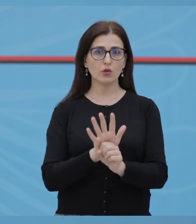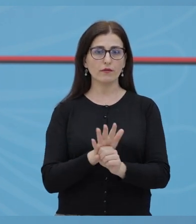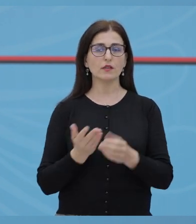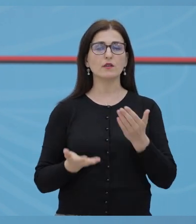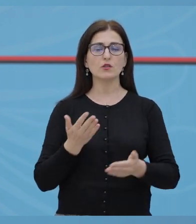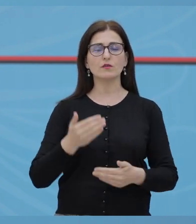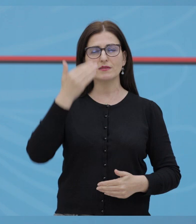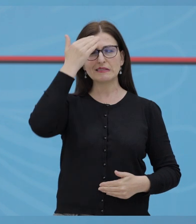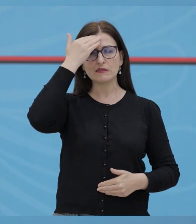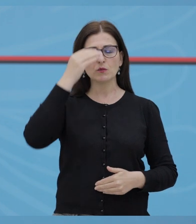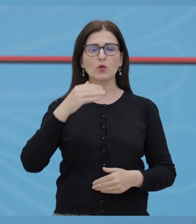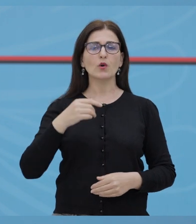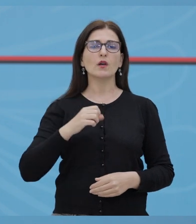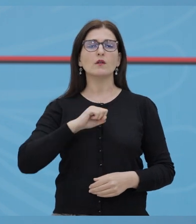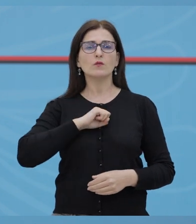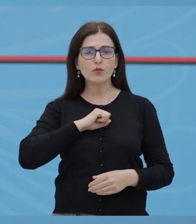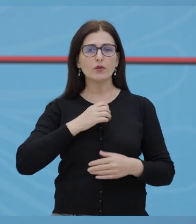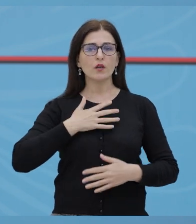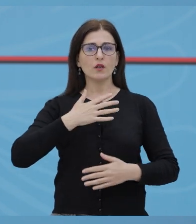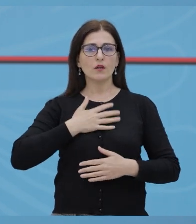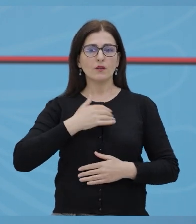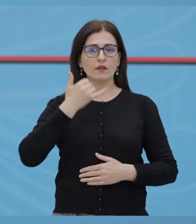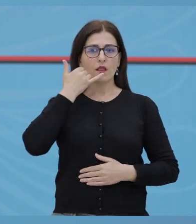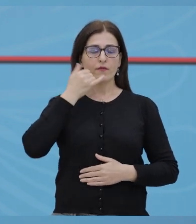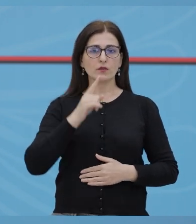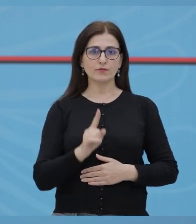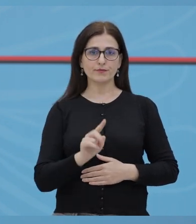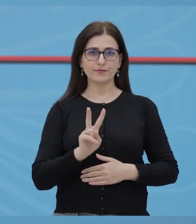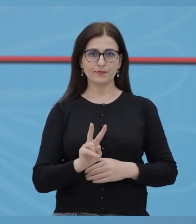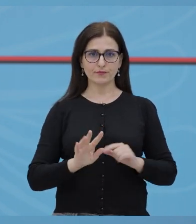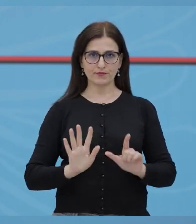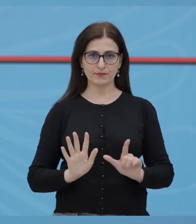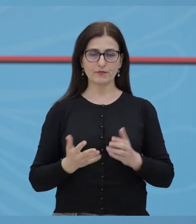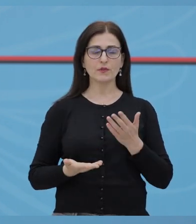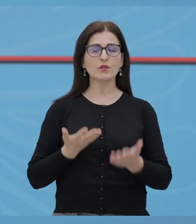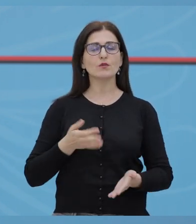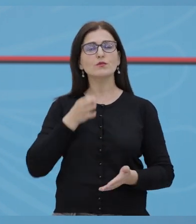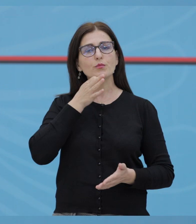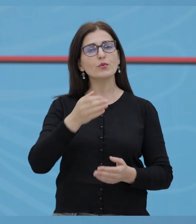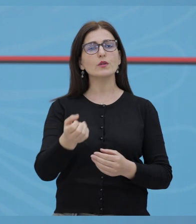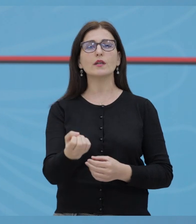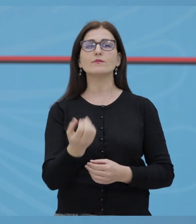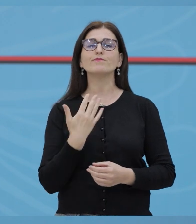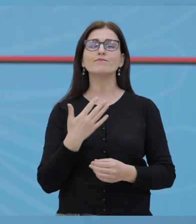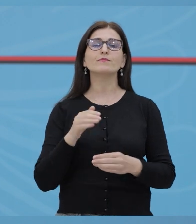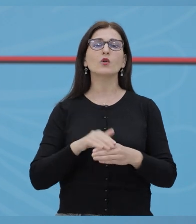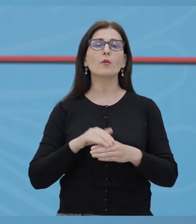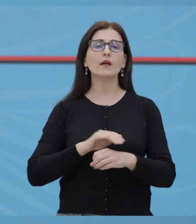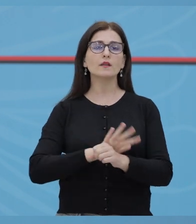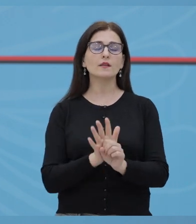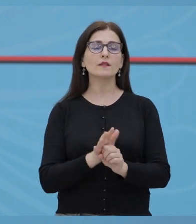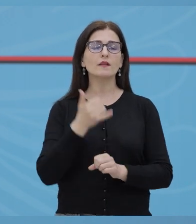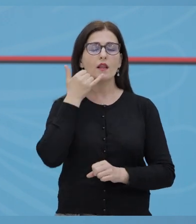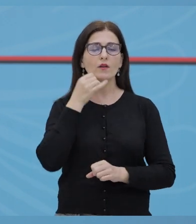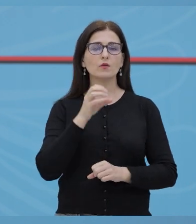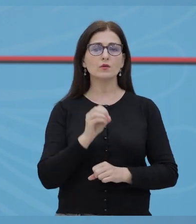transmitimin e COVID-19. Nëse keni shenja të shmundjes COVID-19, ju lutëm telefononi 127. Për